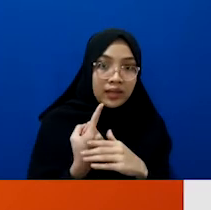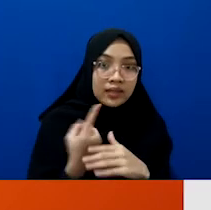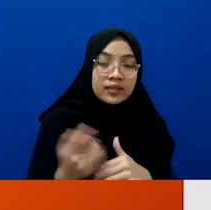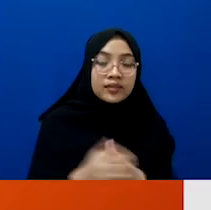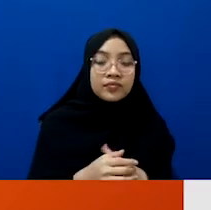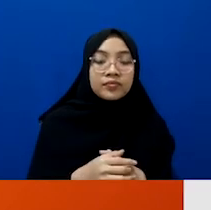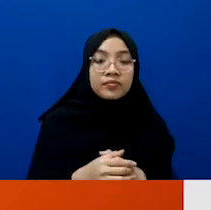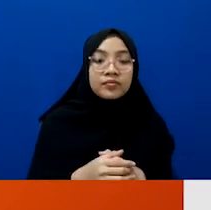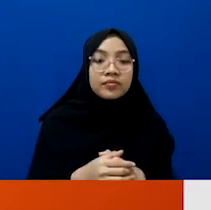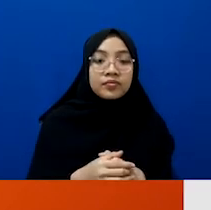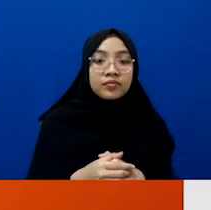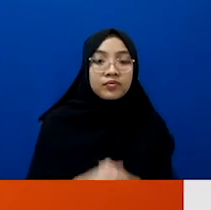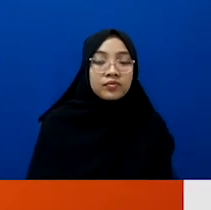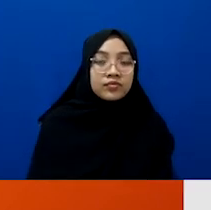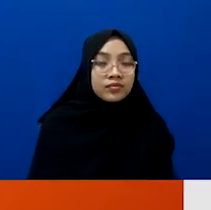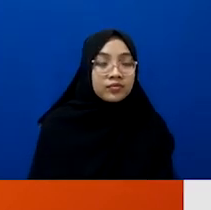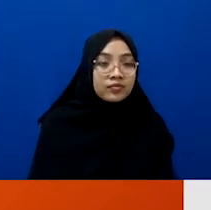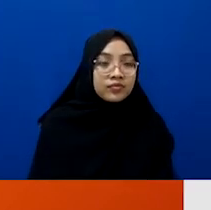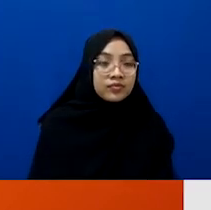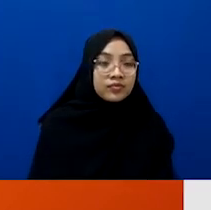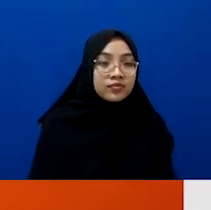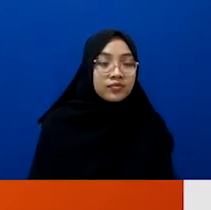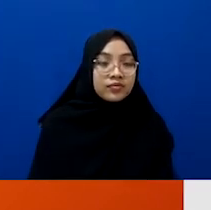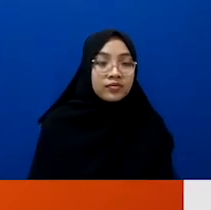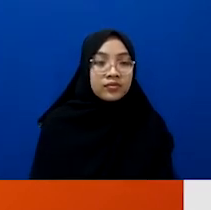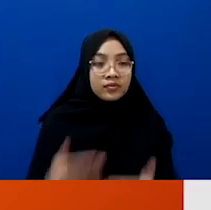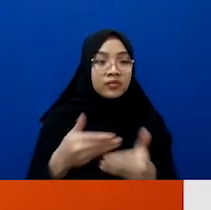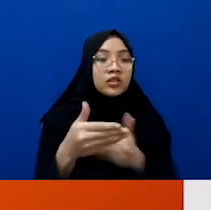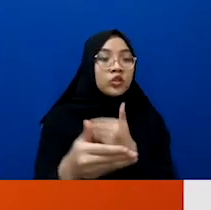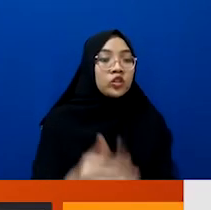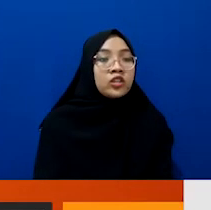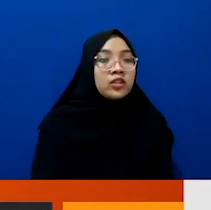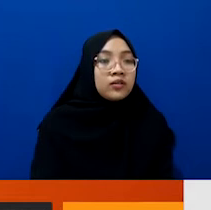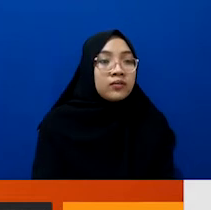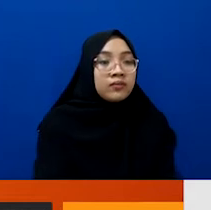Next. Mas atau enggak? Boleh select-nya ya.